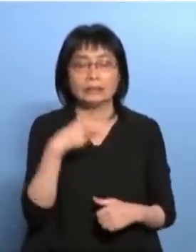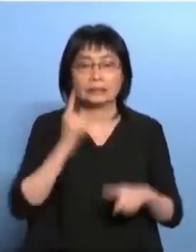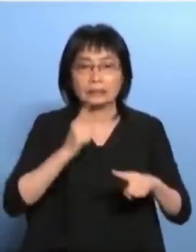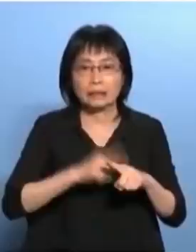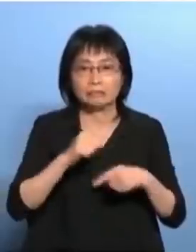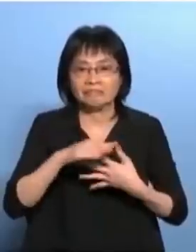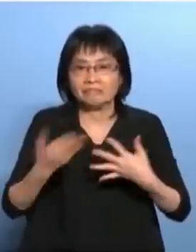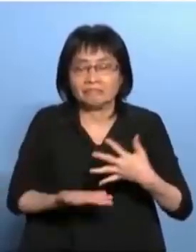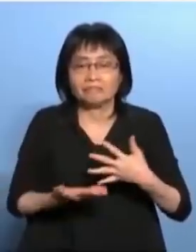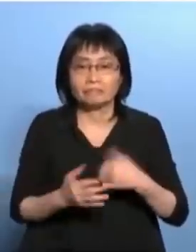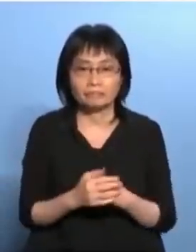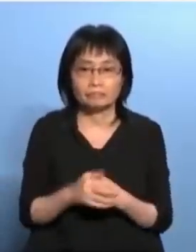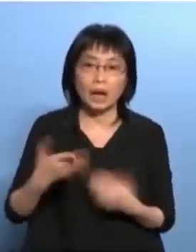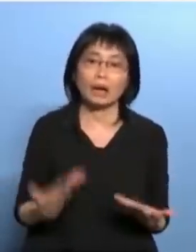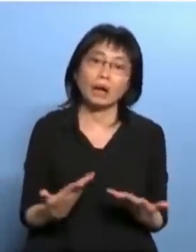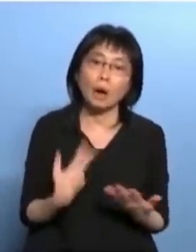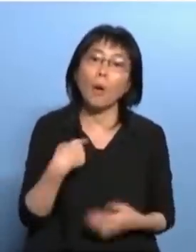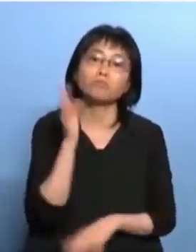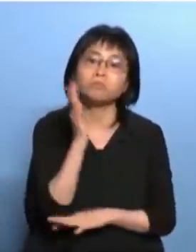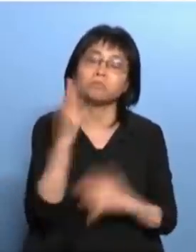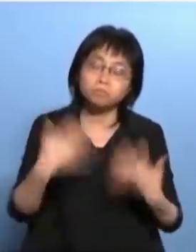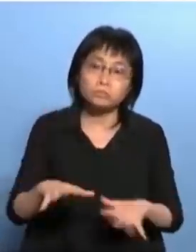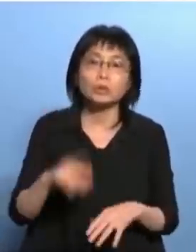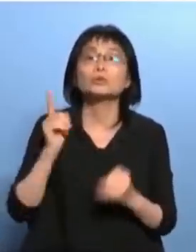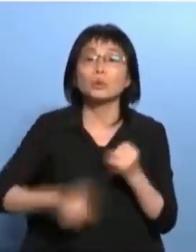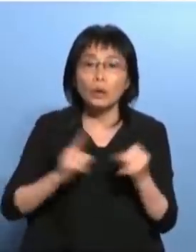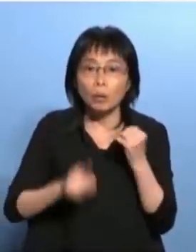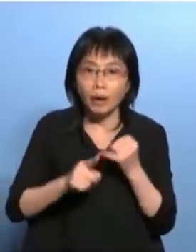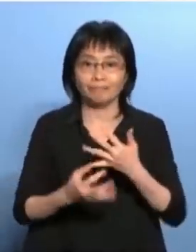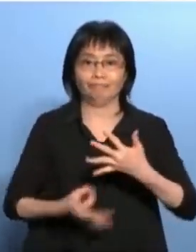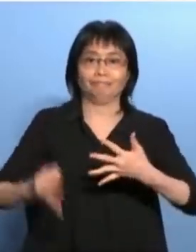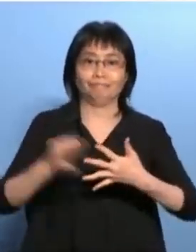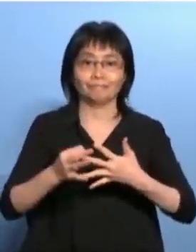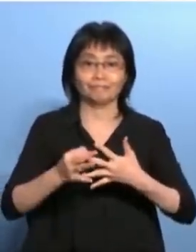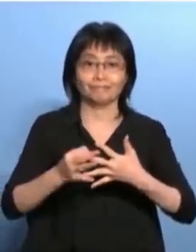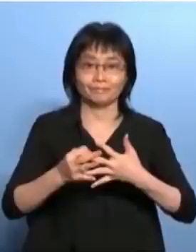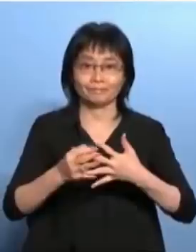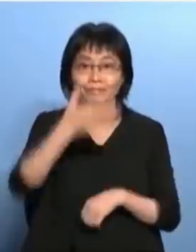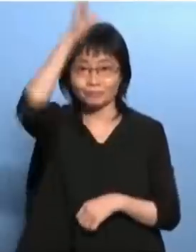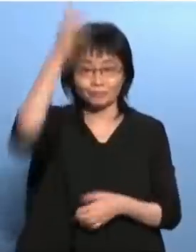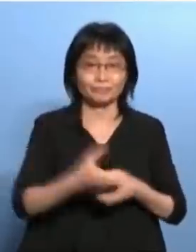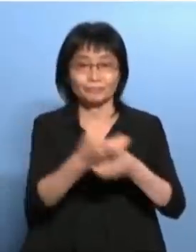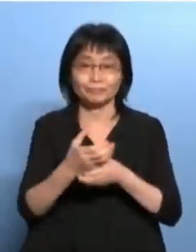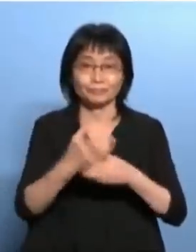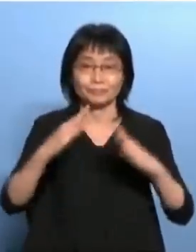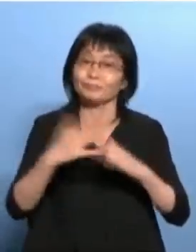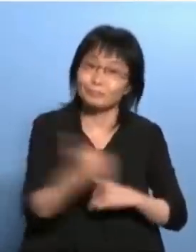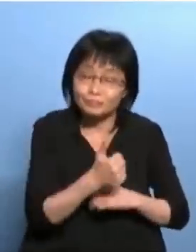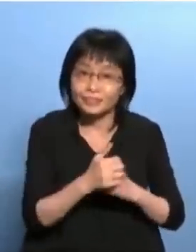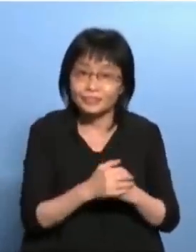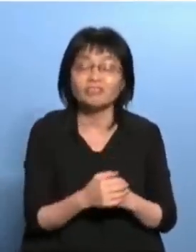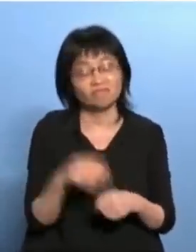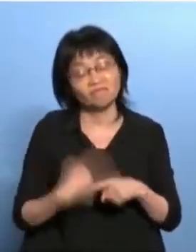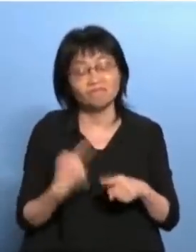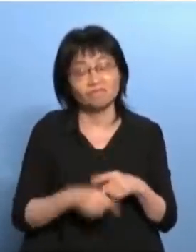这些说话她升官做署长吹这个政府就是这样只要你会做你就升官发